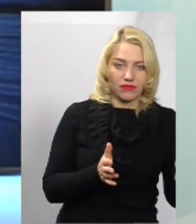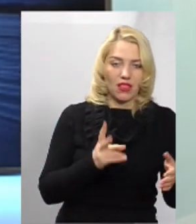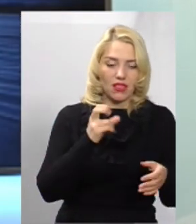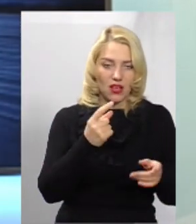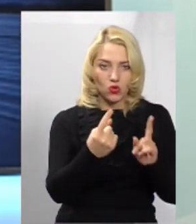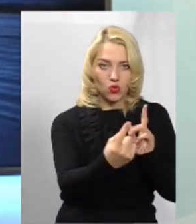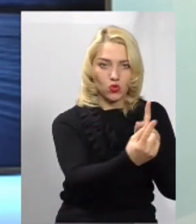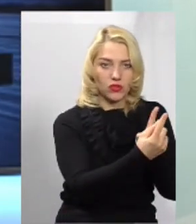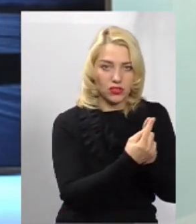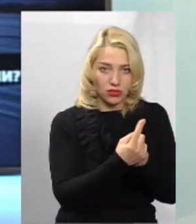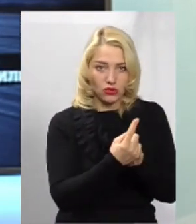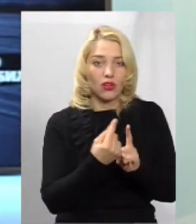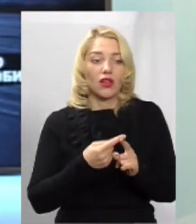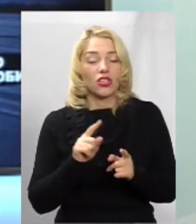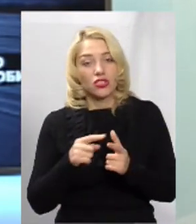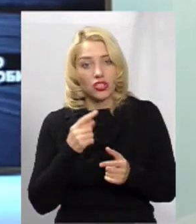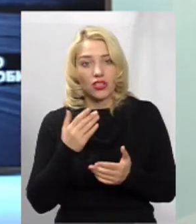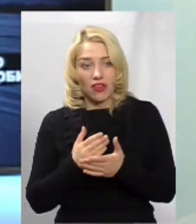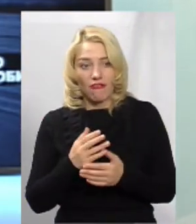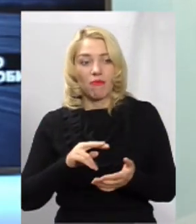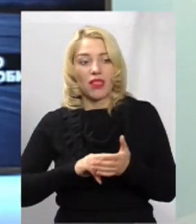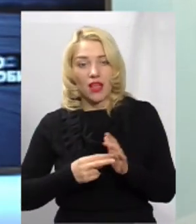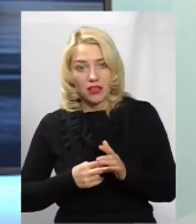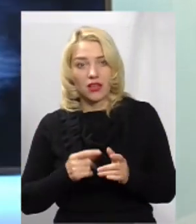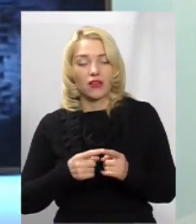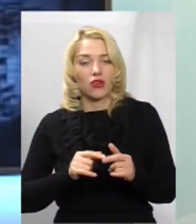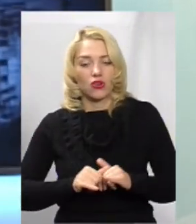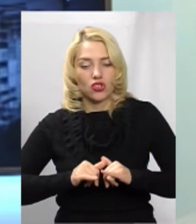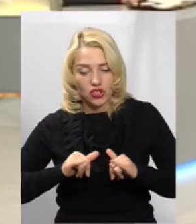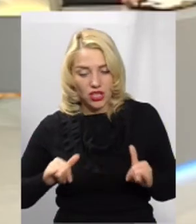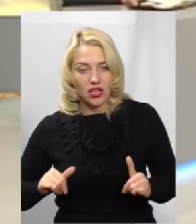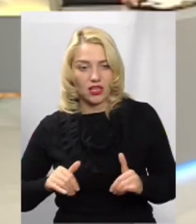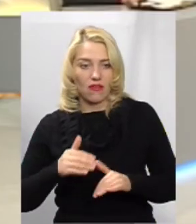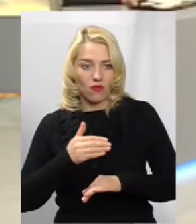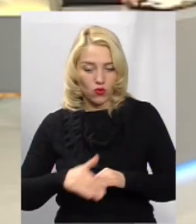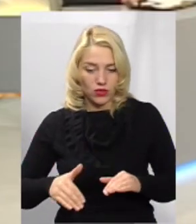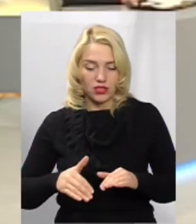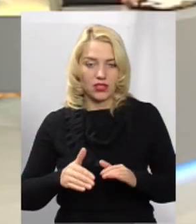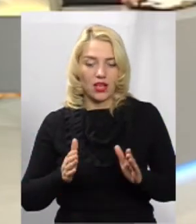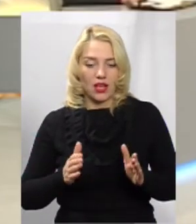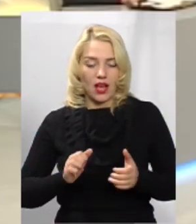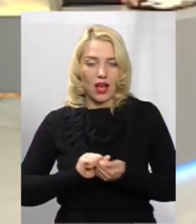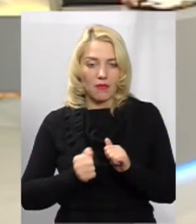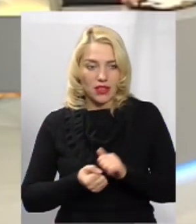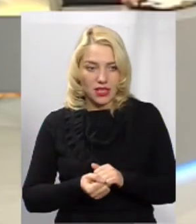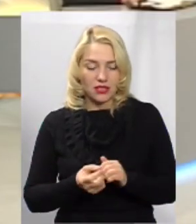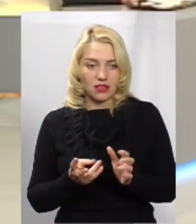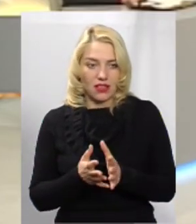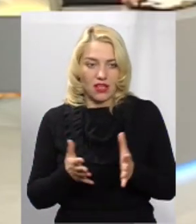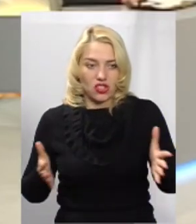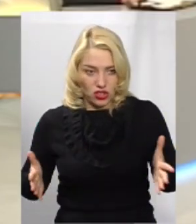планах і чи є можливість розширення вулиці Кам'янецької хоча б на якусь невеличку